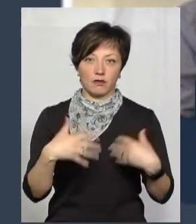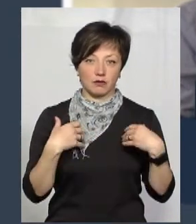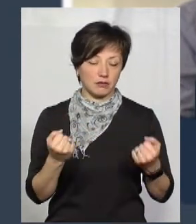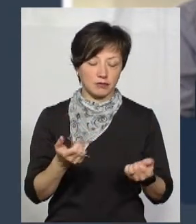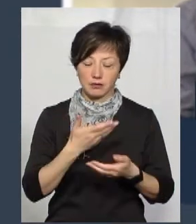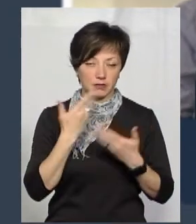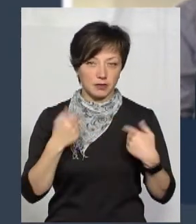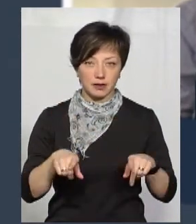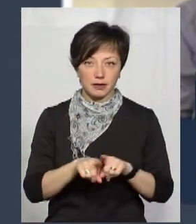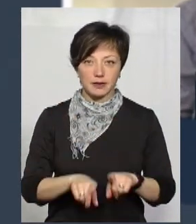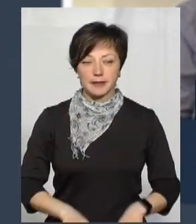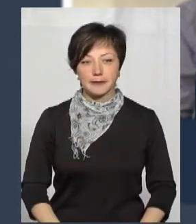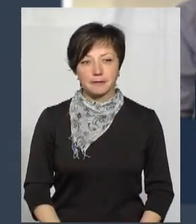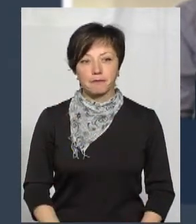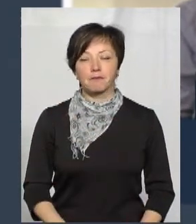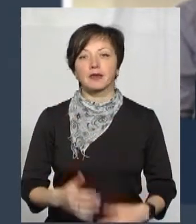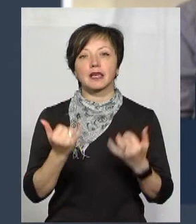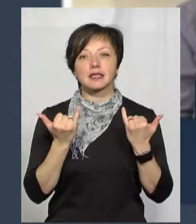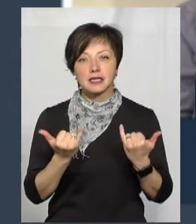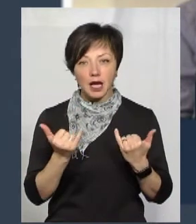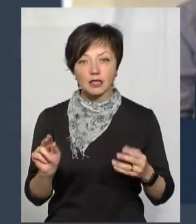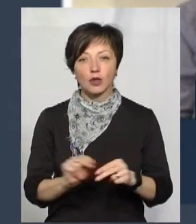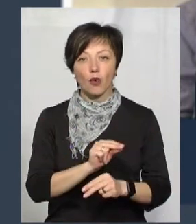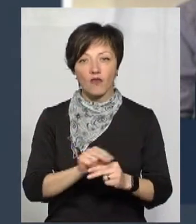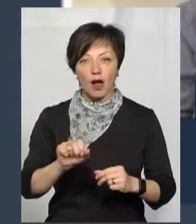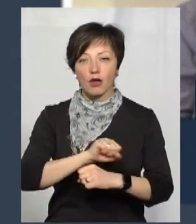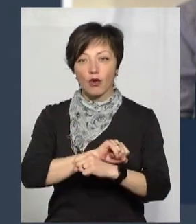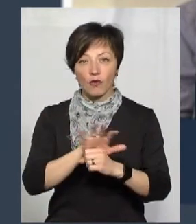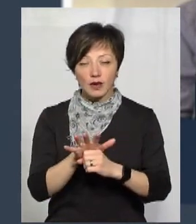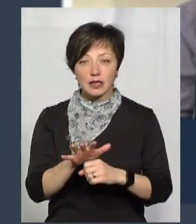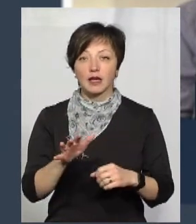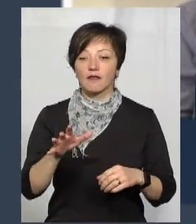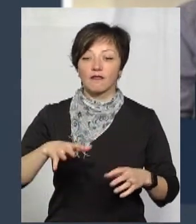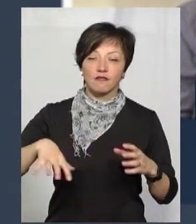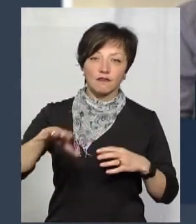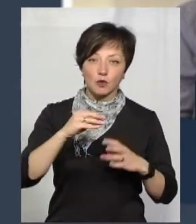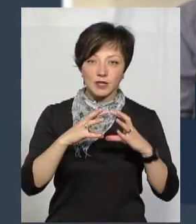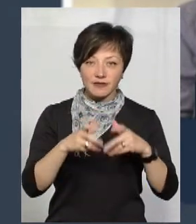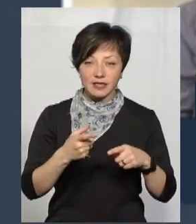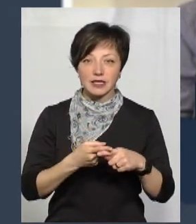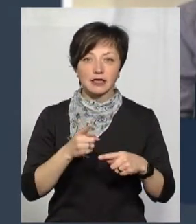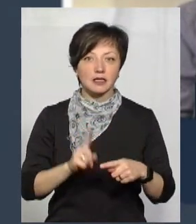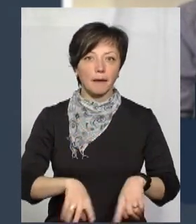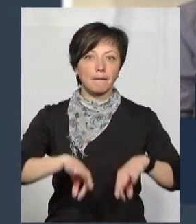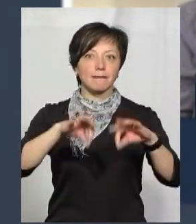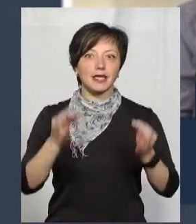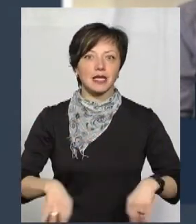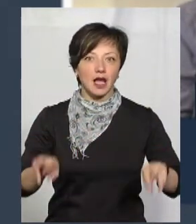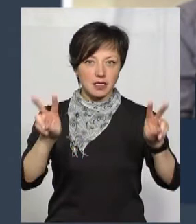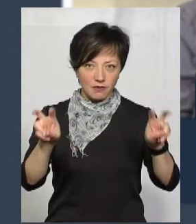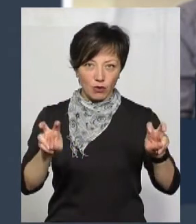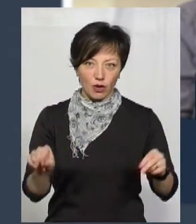видужах. Зараз лікування ковід-19 в цьому світі – це мистецтво.